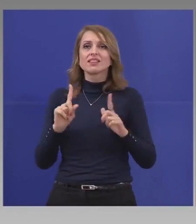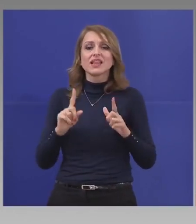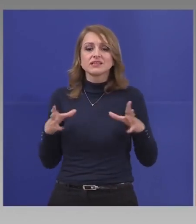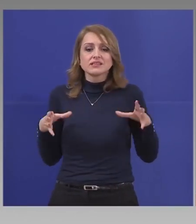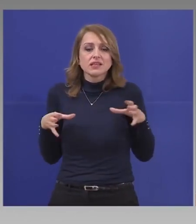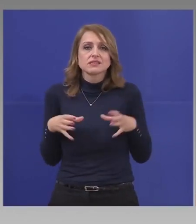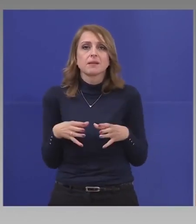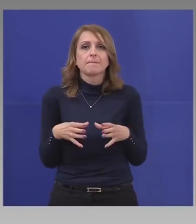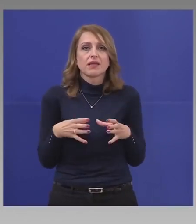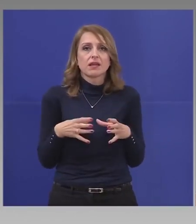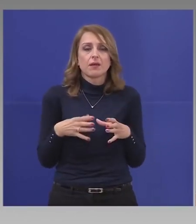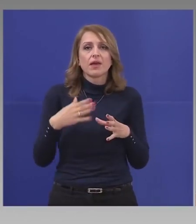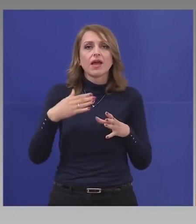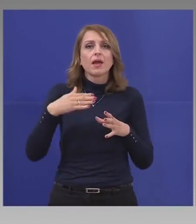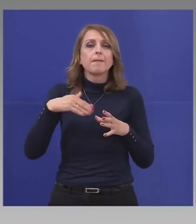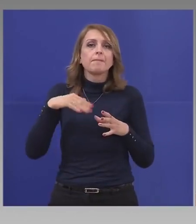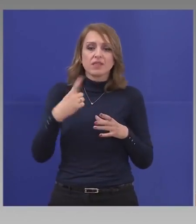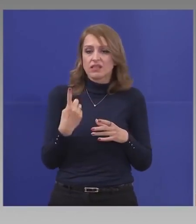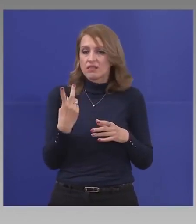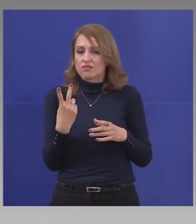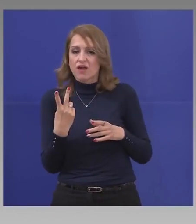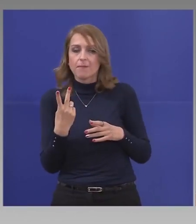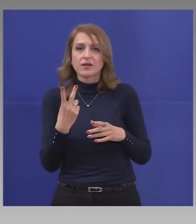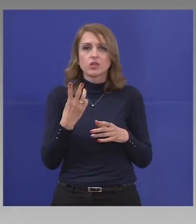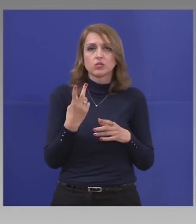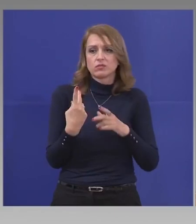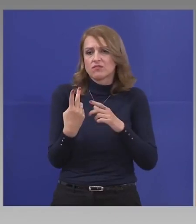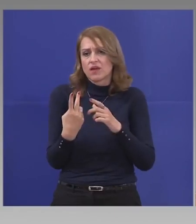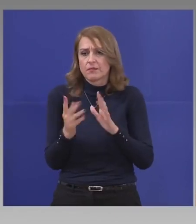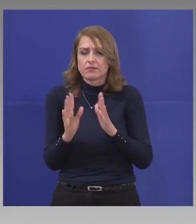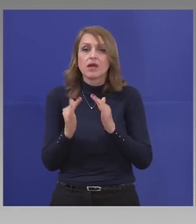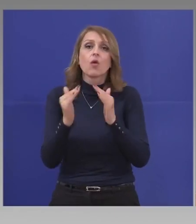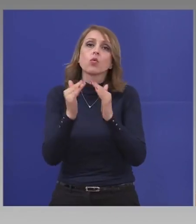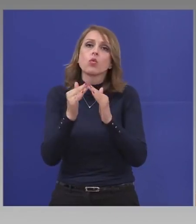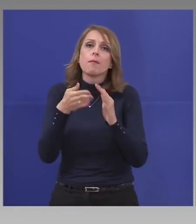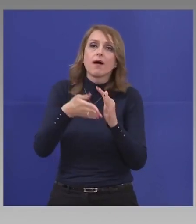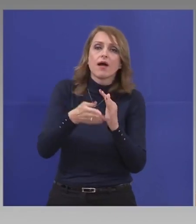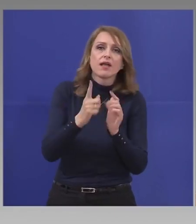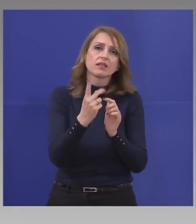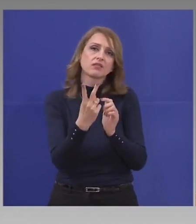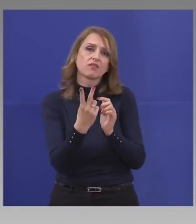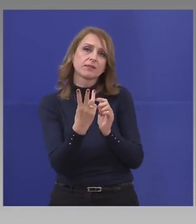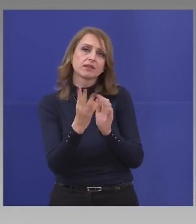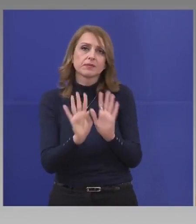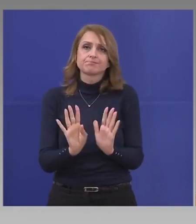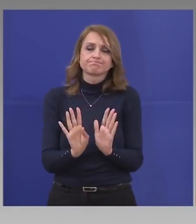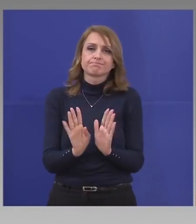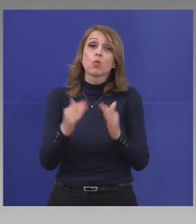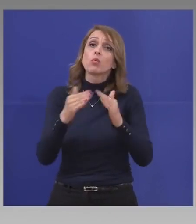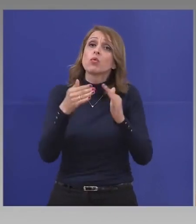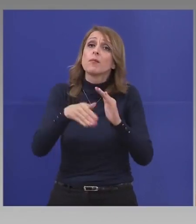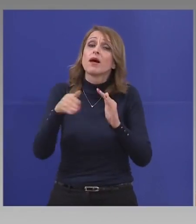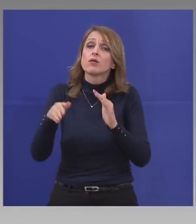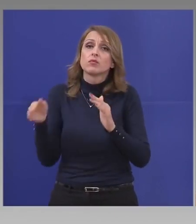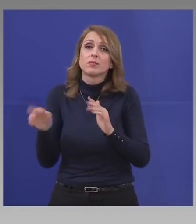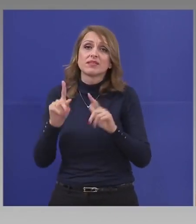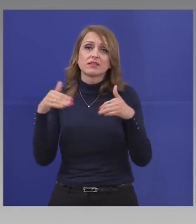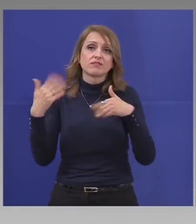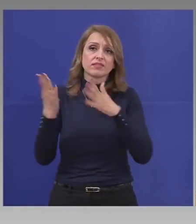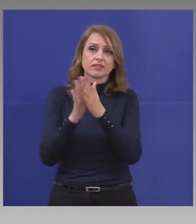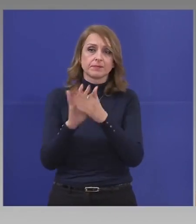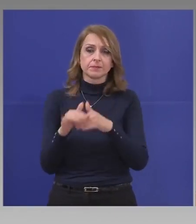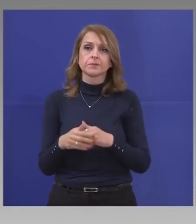събираме повече от един с двама души по къщите си. господин Премьер, може ли още един въпрос?